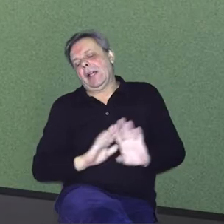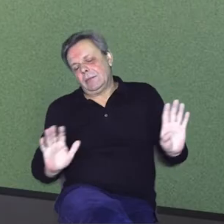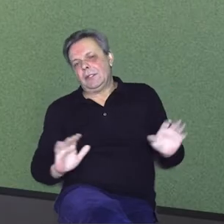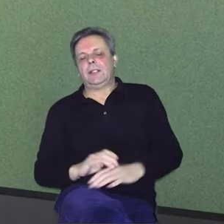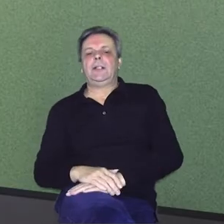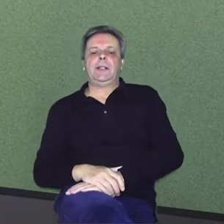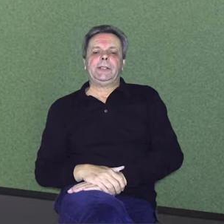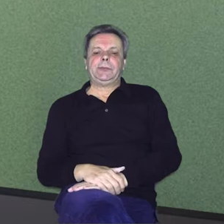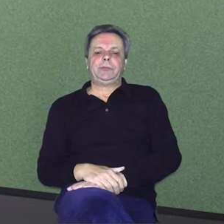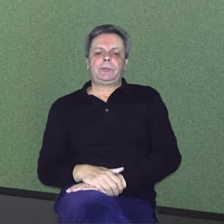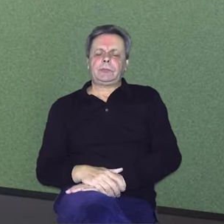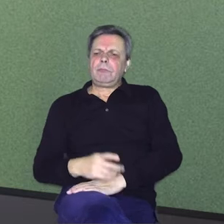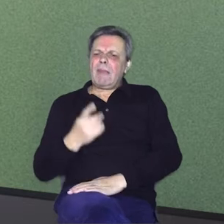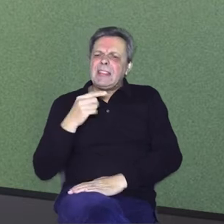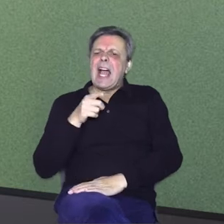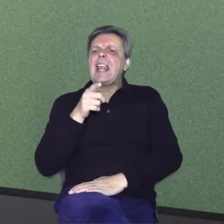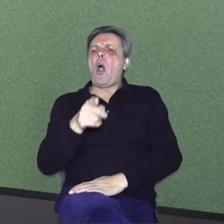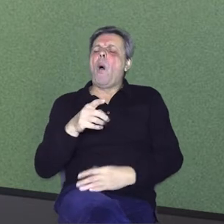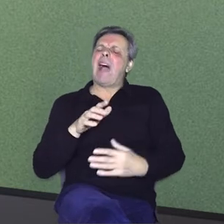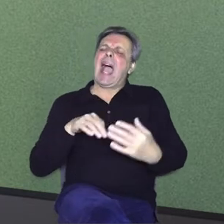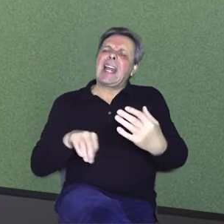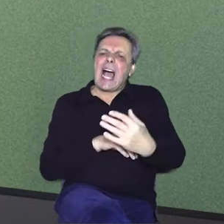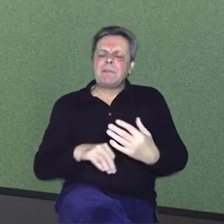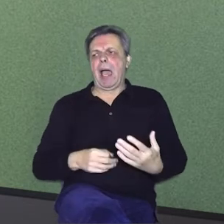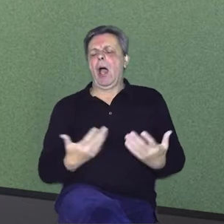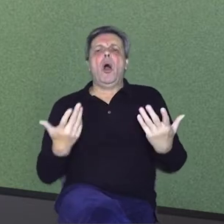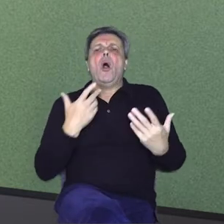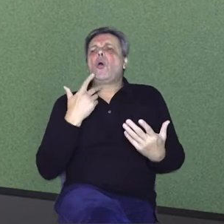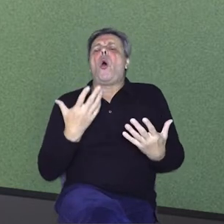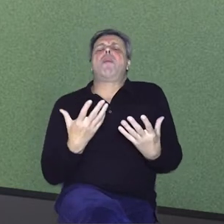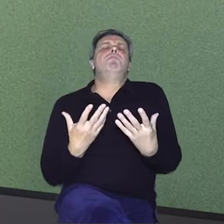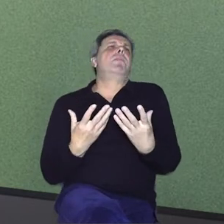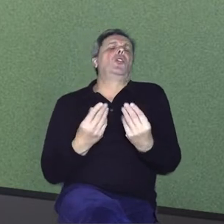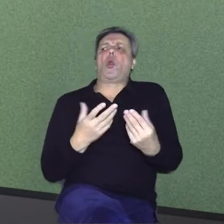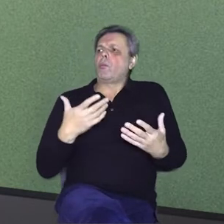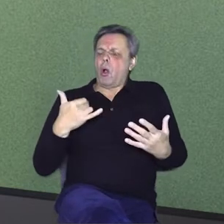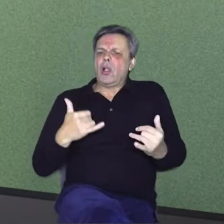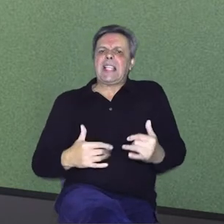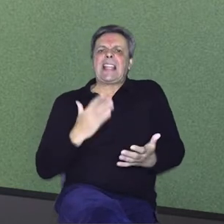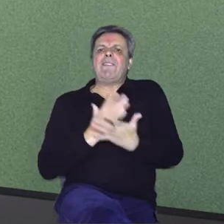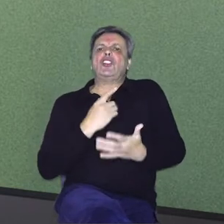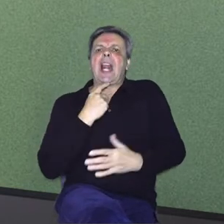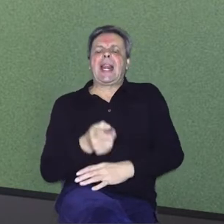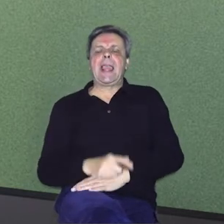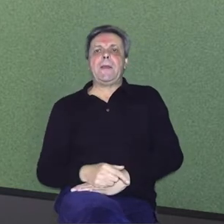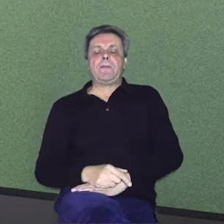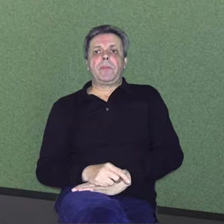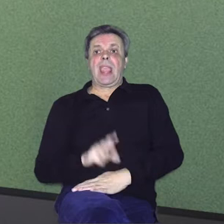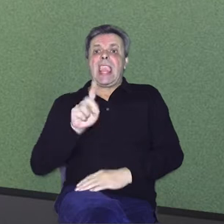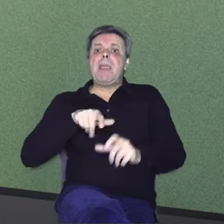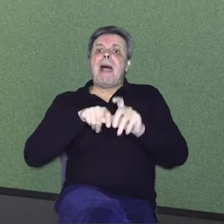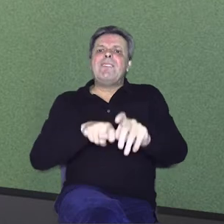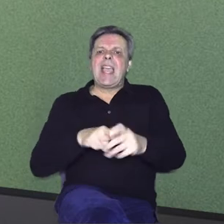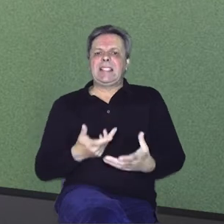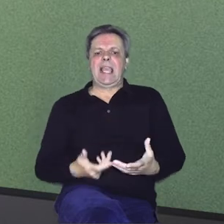Je li ta trubadurska glazba, o kojoj toliko smo sada već rekli, ima